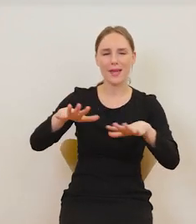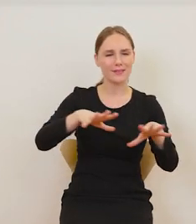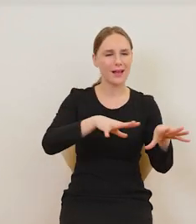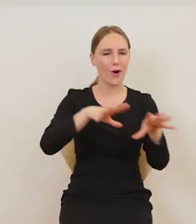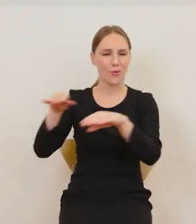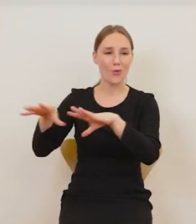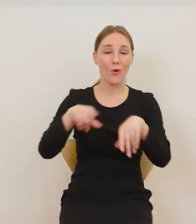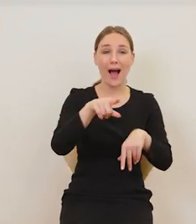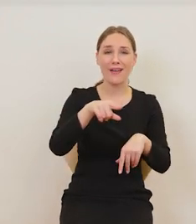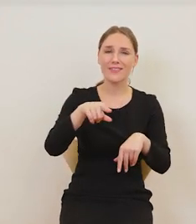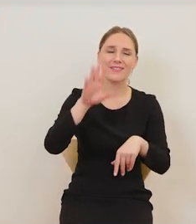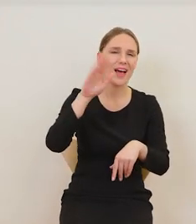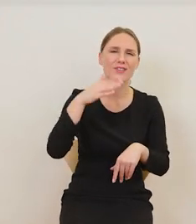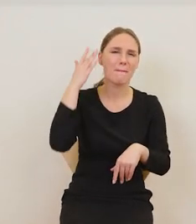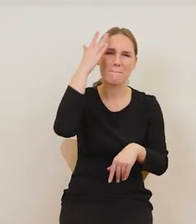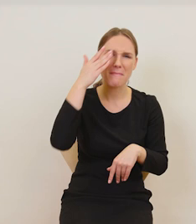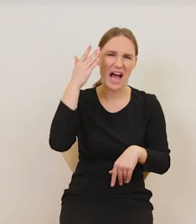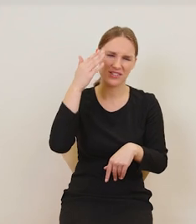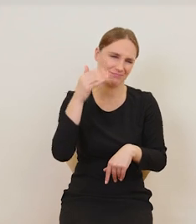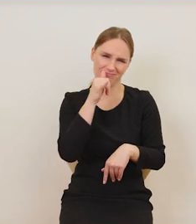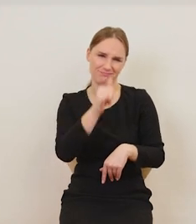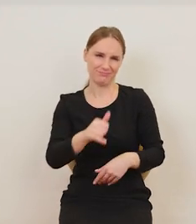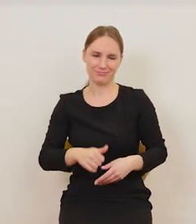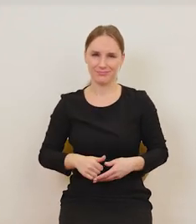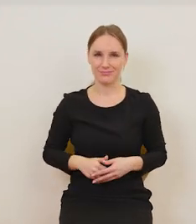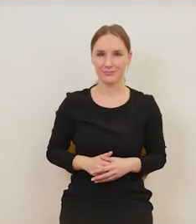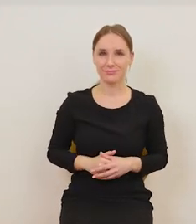których nawet nie możesz marzyć ani sobie wyobrazić.